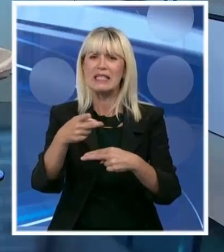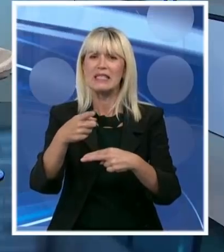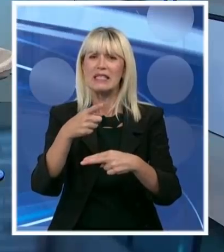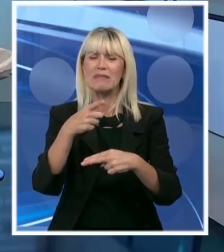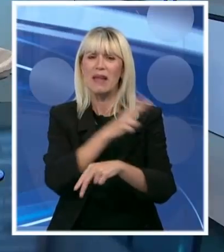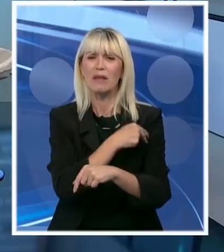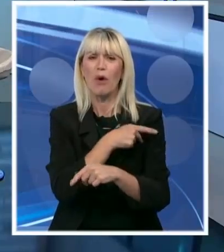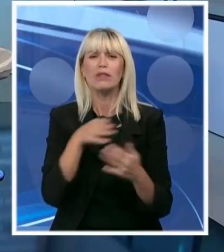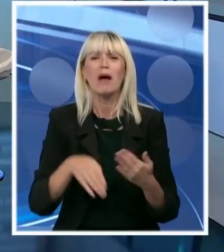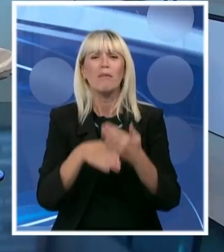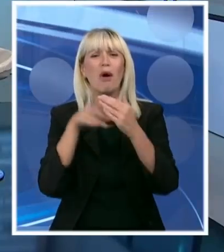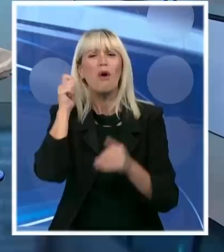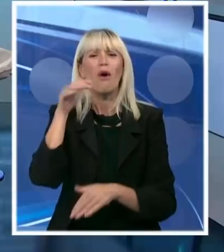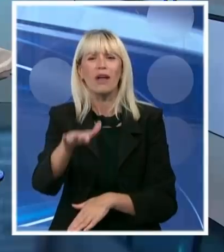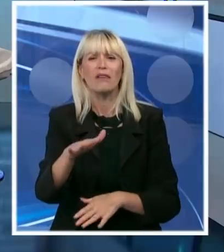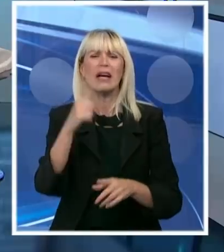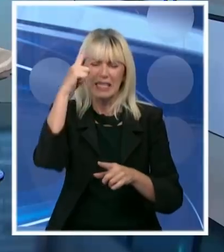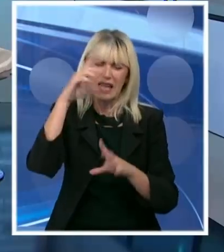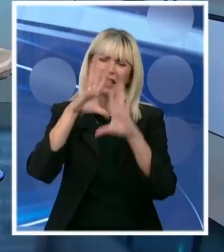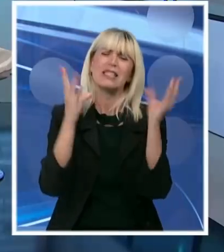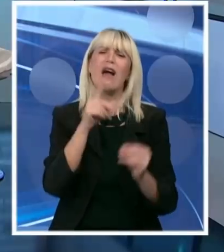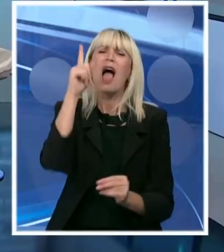svih strašnih laži koje smo morali da preživimo.